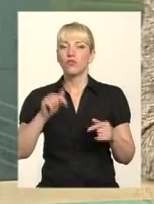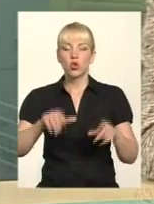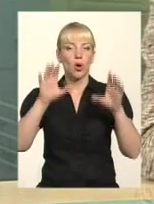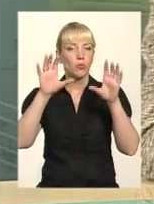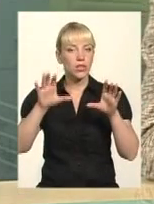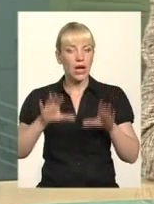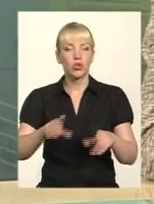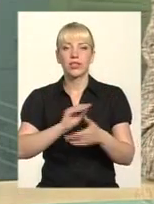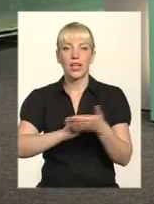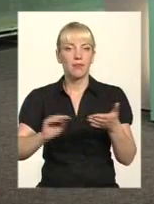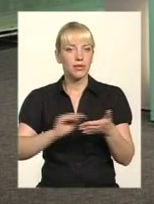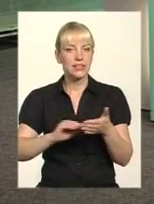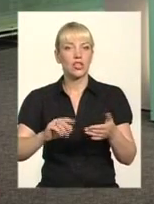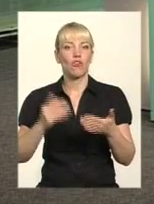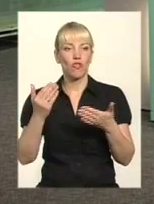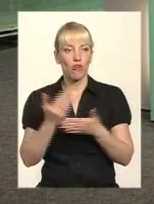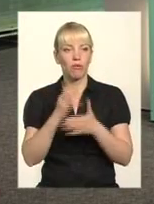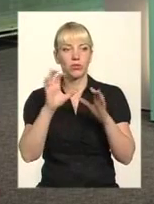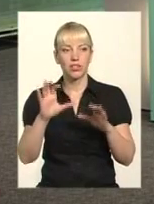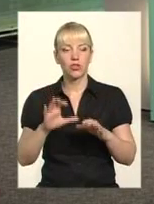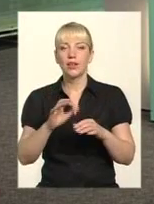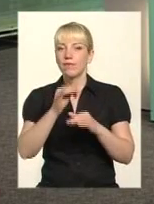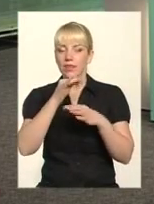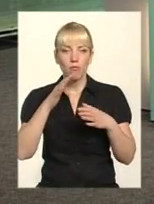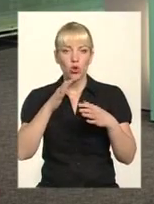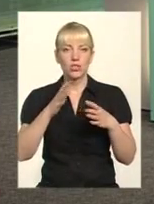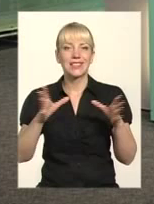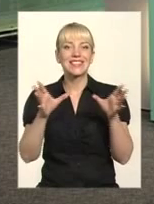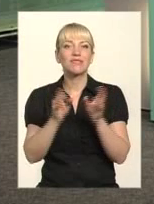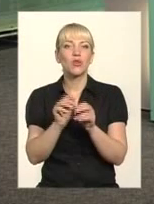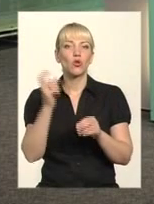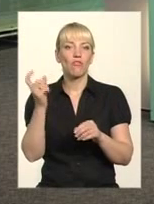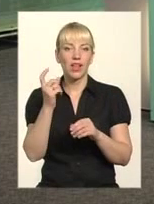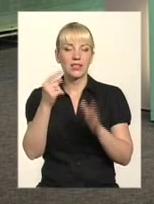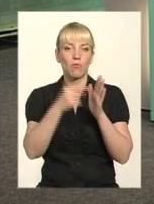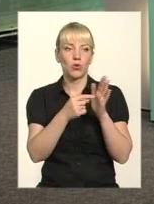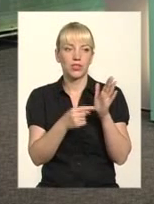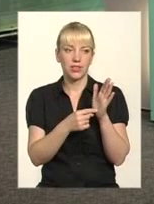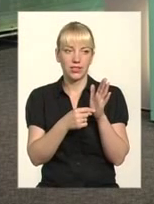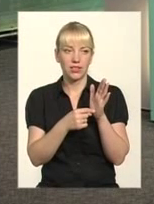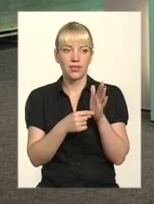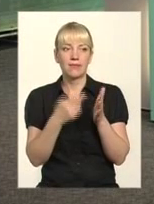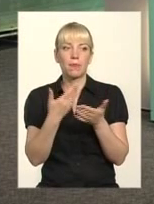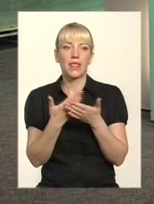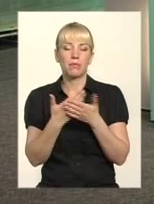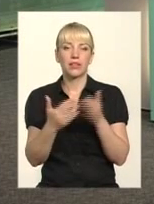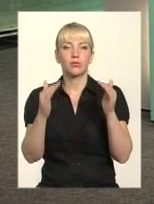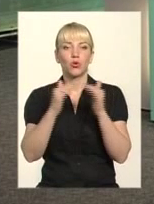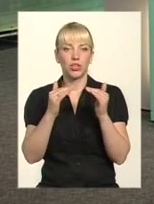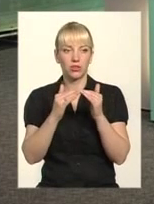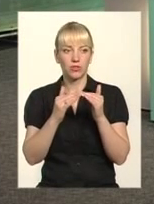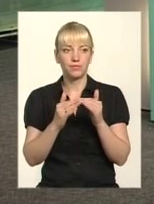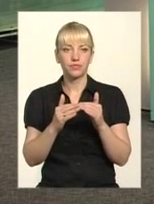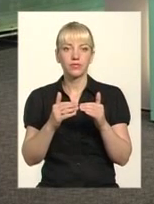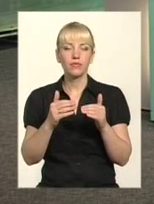один будинок, одне ОСББ, не більше одного. Як можна поділити спільну власність між паром під'їздами? Ну, будинок стоїть, там,